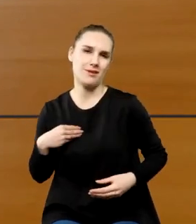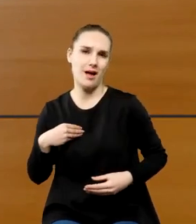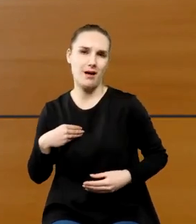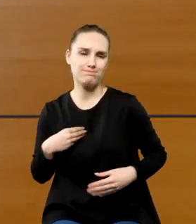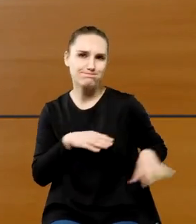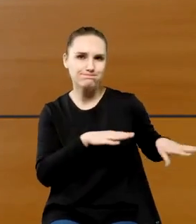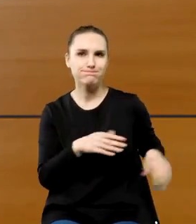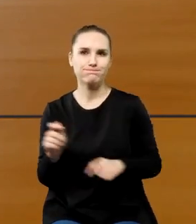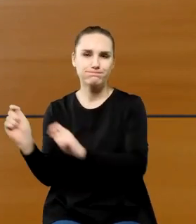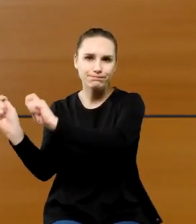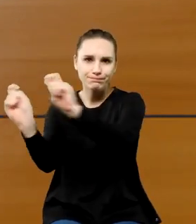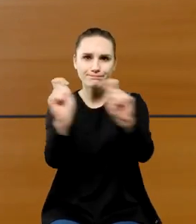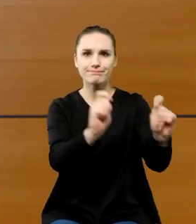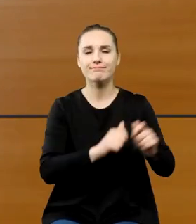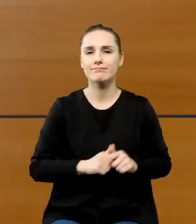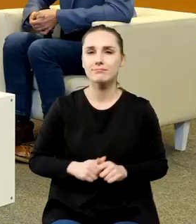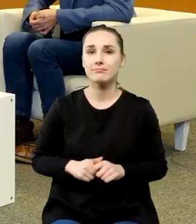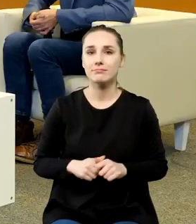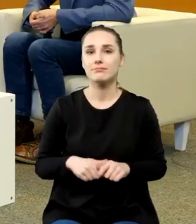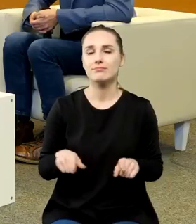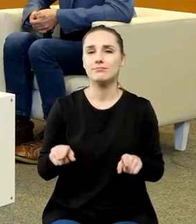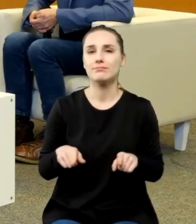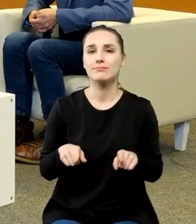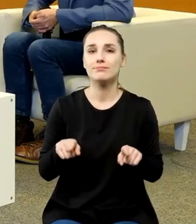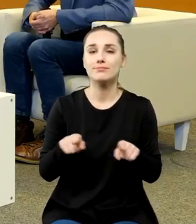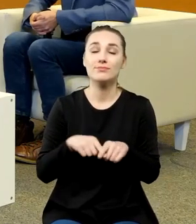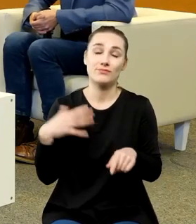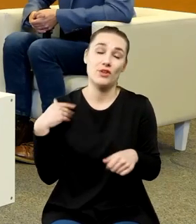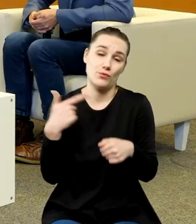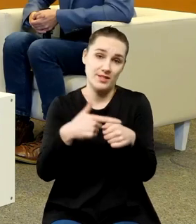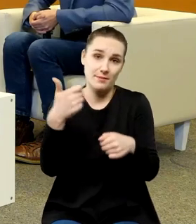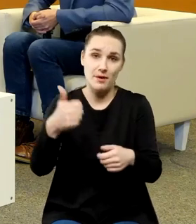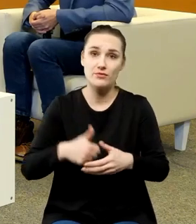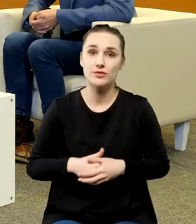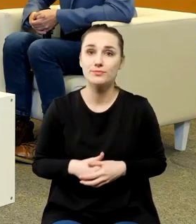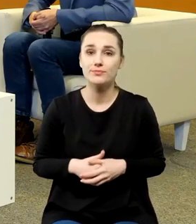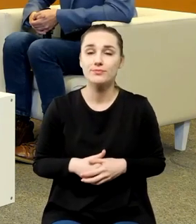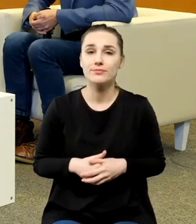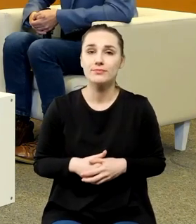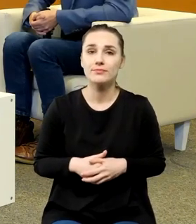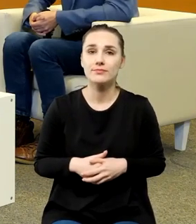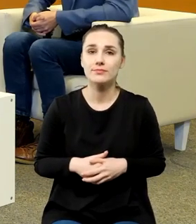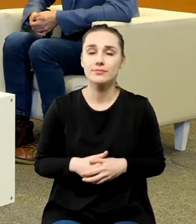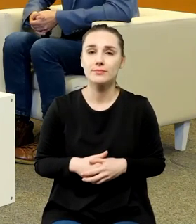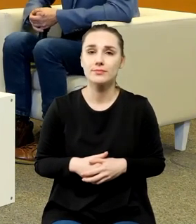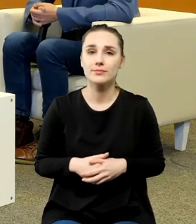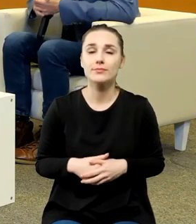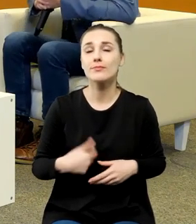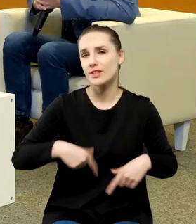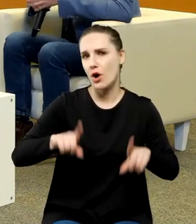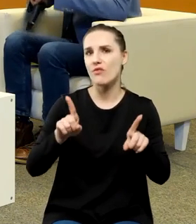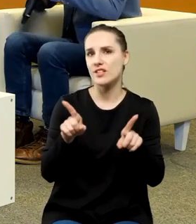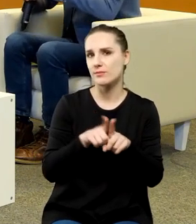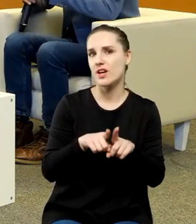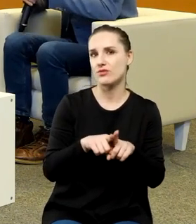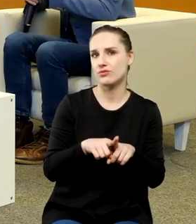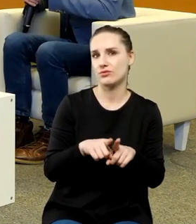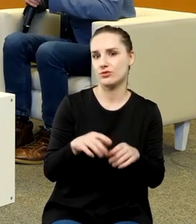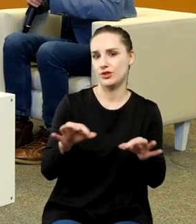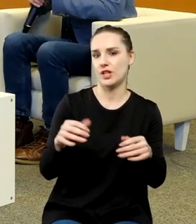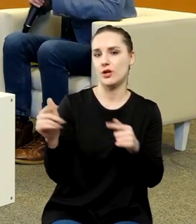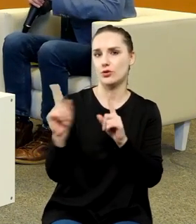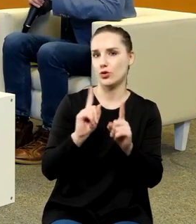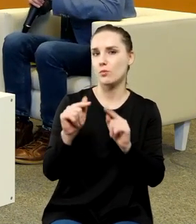jak i Matejki już w XXI wieku i to jest też moim zdaniem dość istotne w tej rozmowie ponieważ